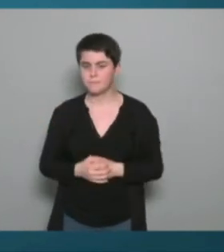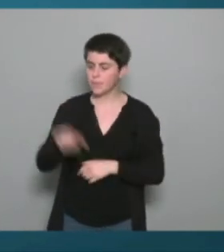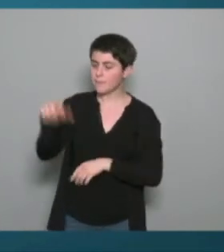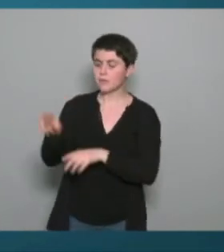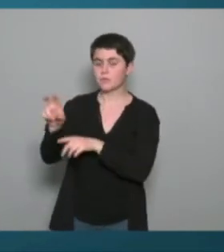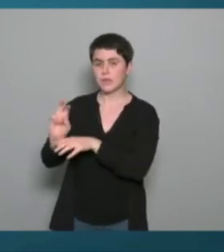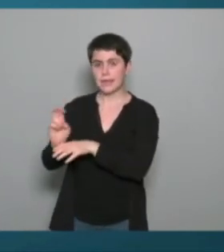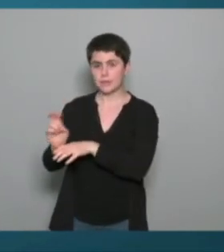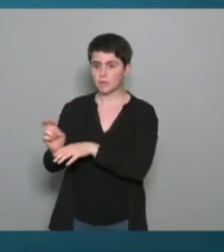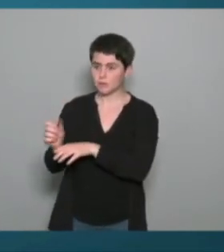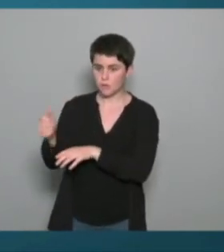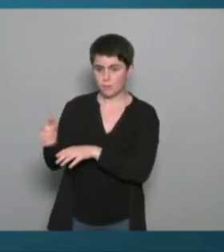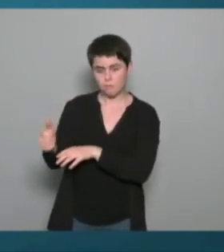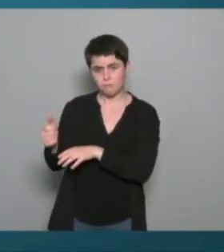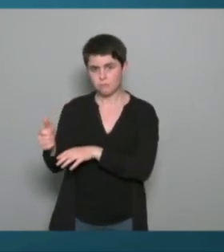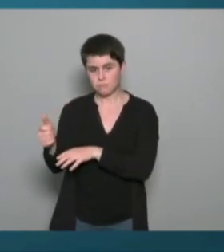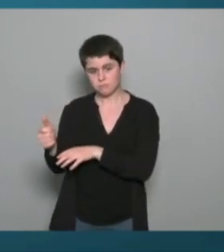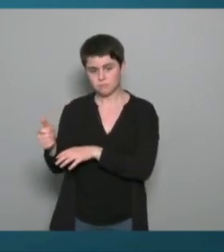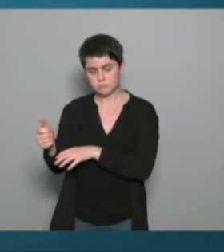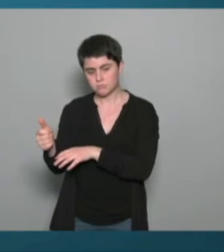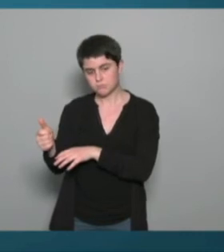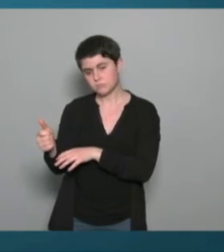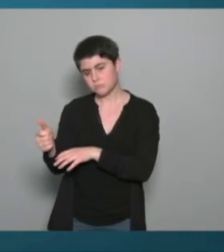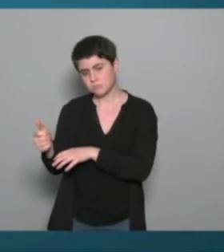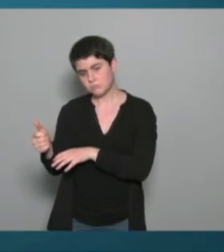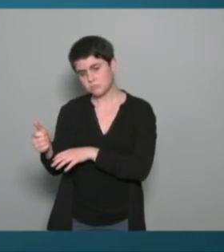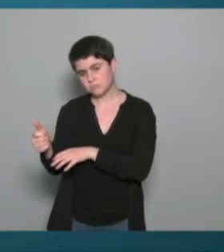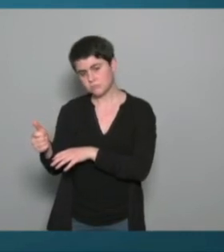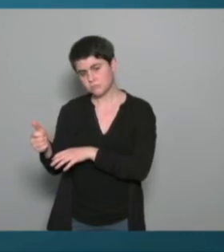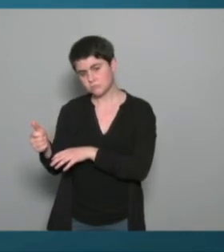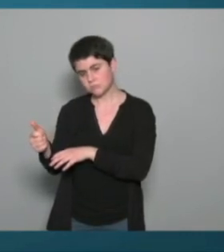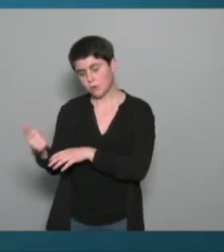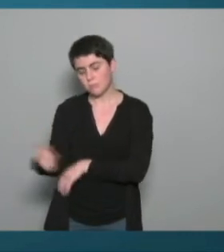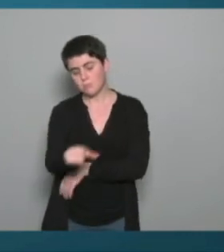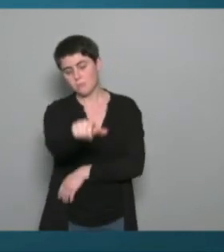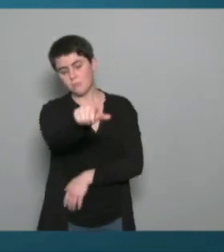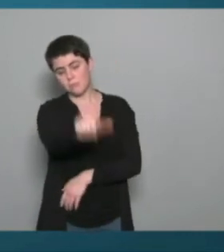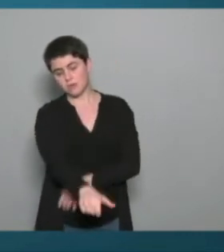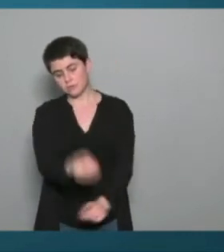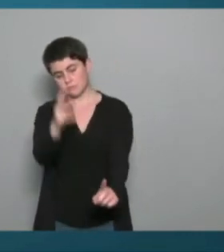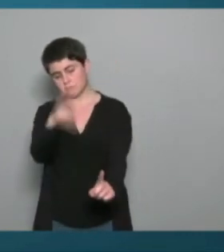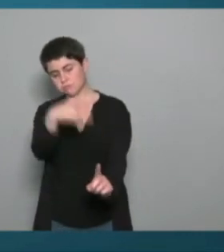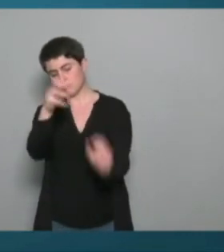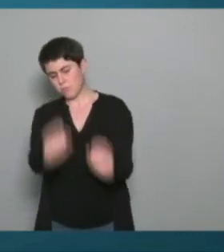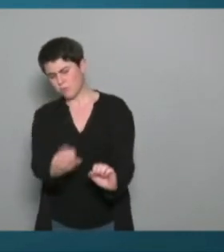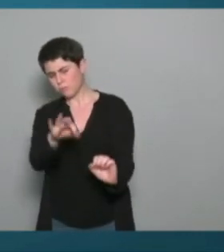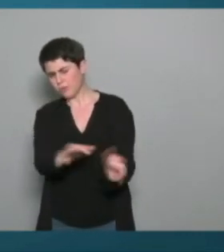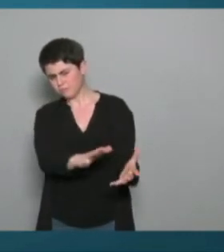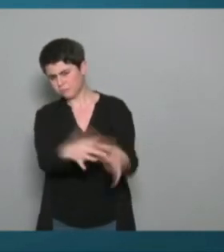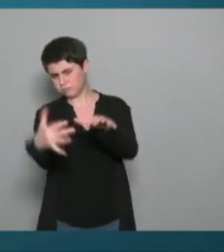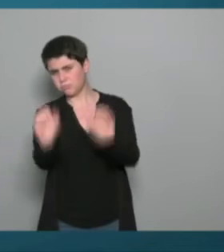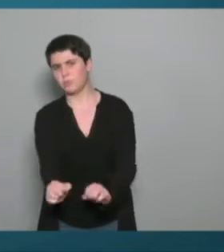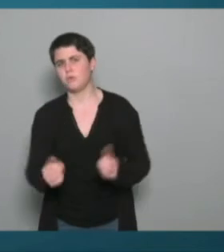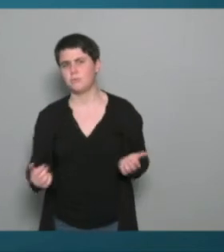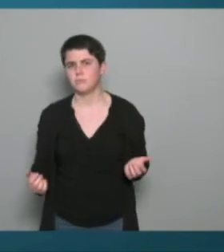faibles qui montrent dans un comportement que la personne peut changer peut évoluer et c'est toute la compétence les